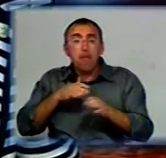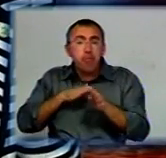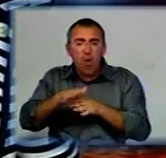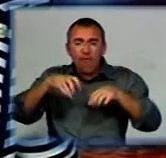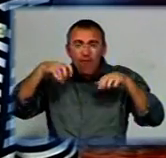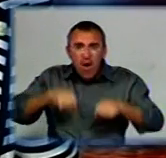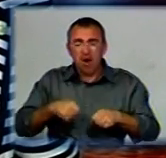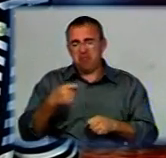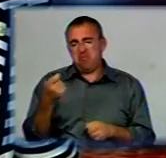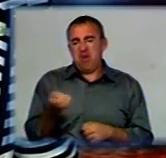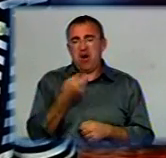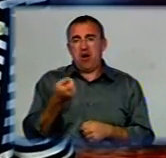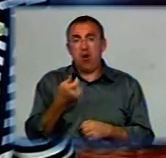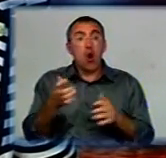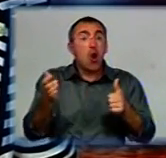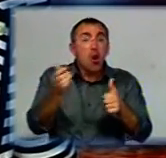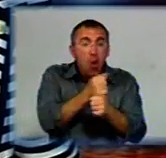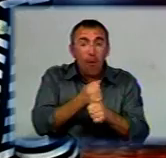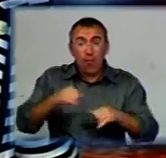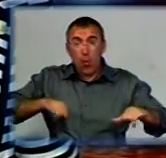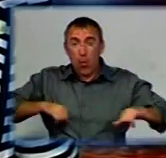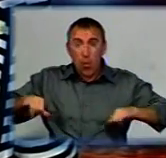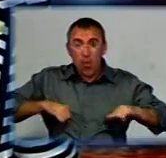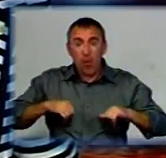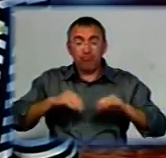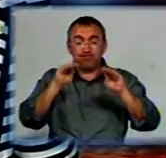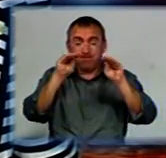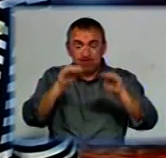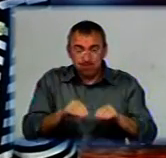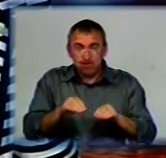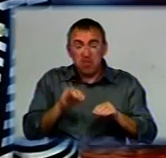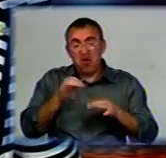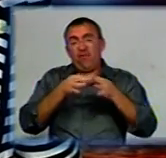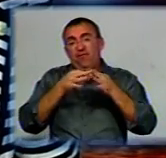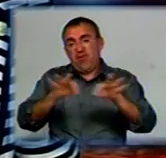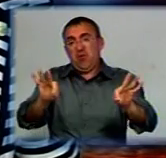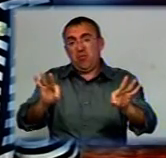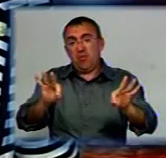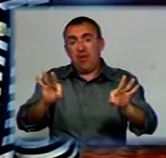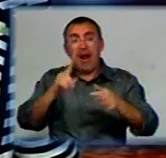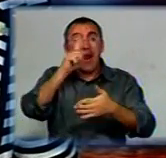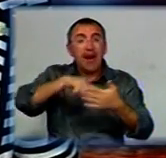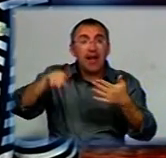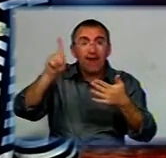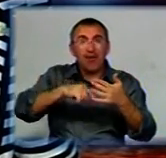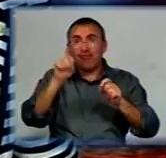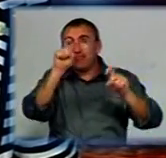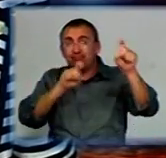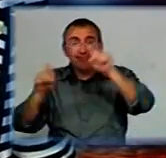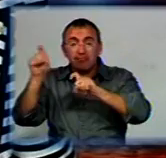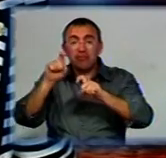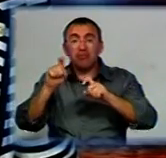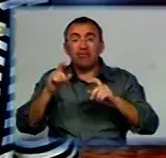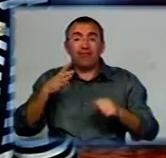мають замало. Тому ловлять хуліганів, складають адмінпротокол і відпускають. Ліквідовувати ж наслідки вандалізму доводиться